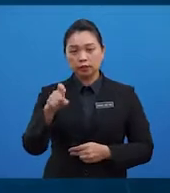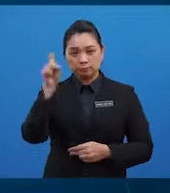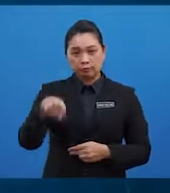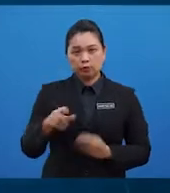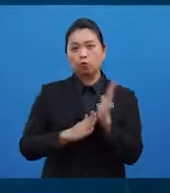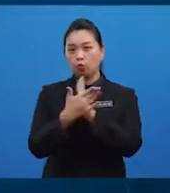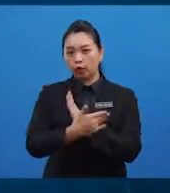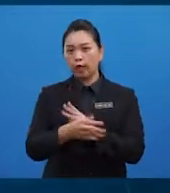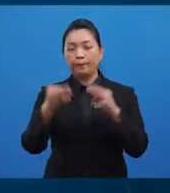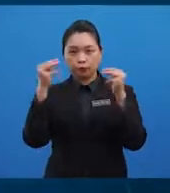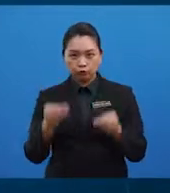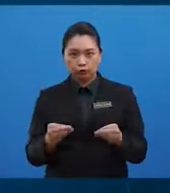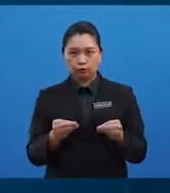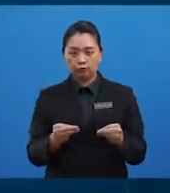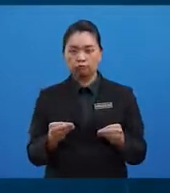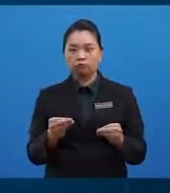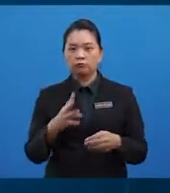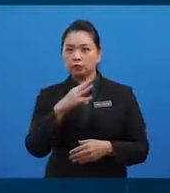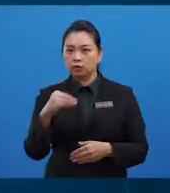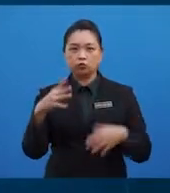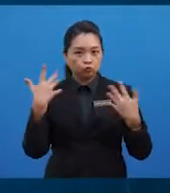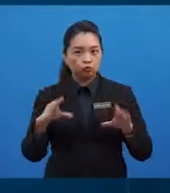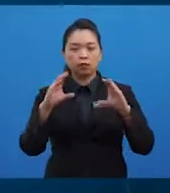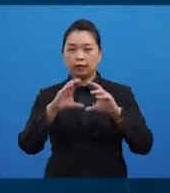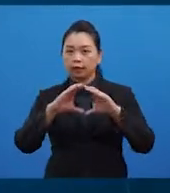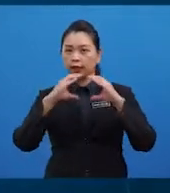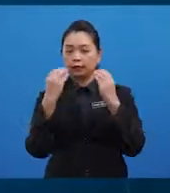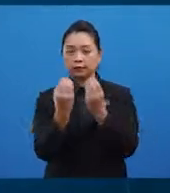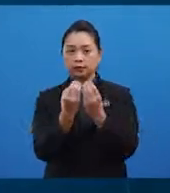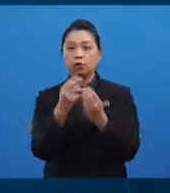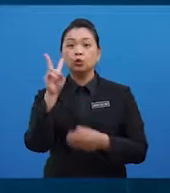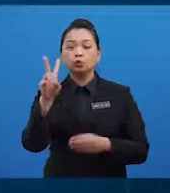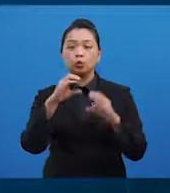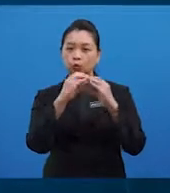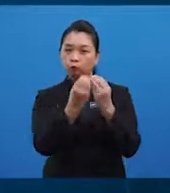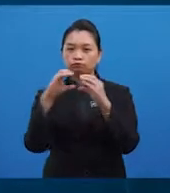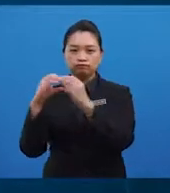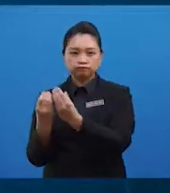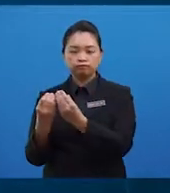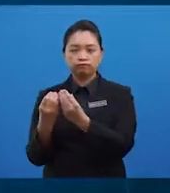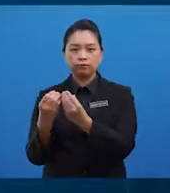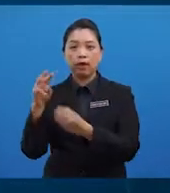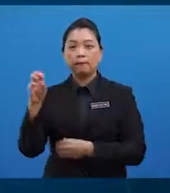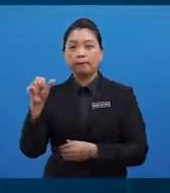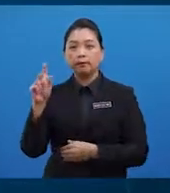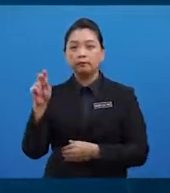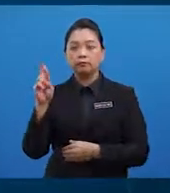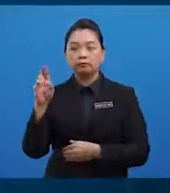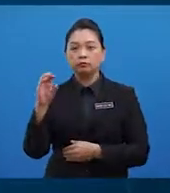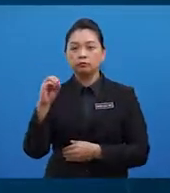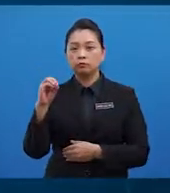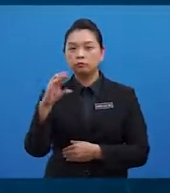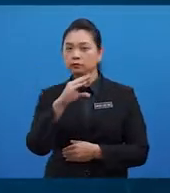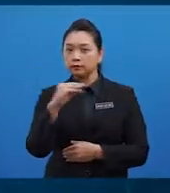manusia dan diklasifikasikan kepada dua kumpulan utama iaitu makro mineral dan